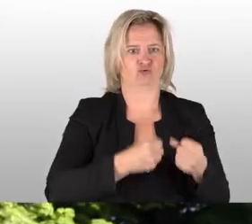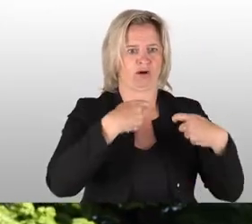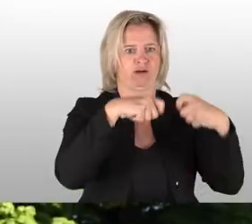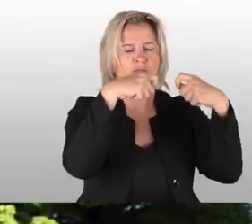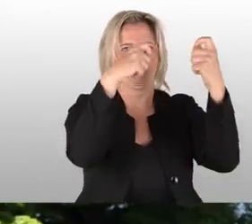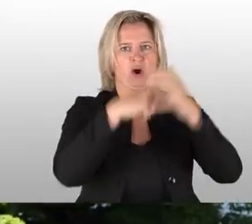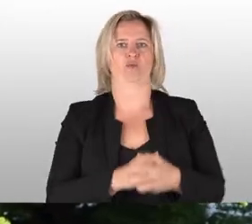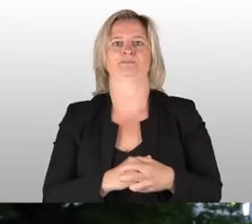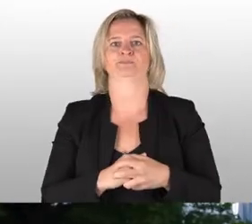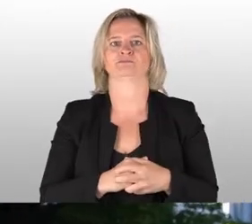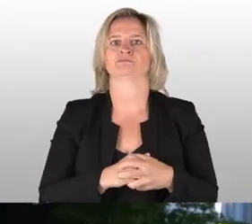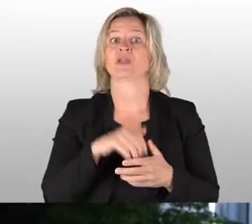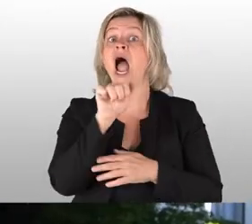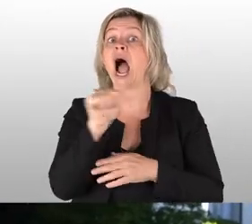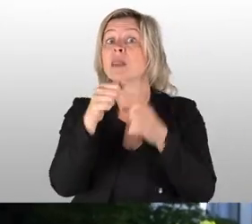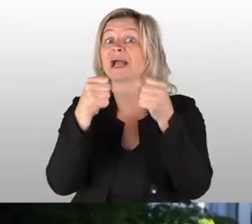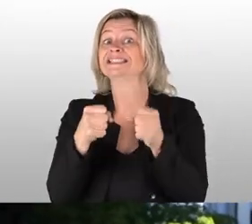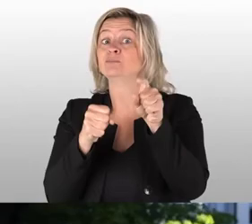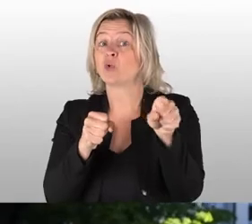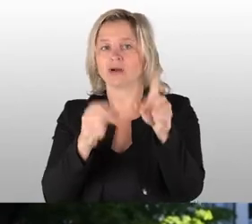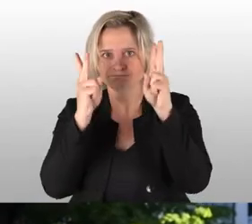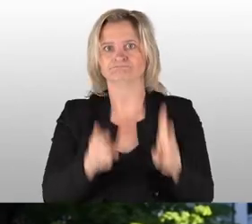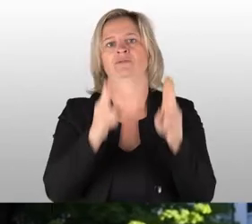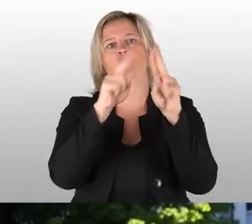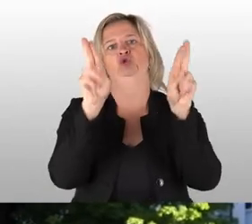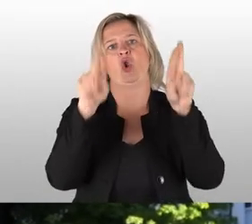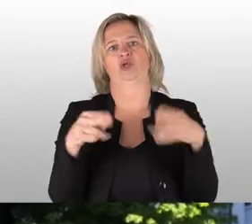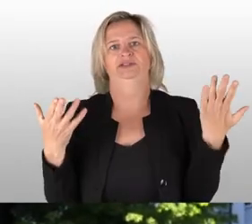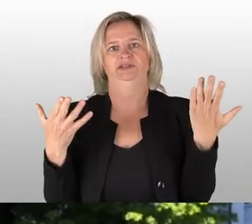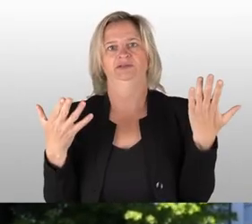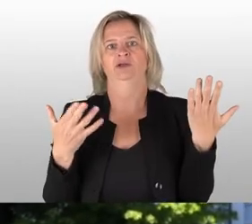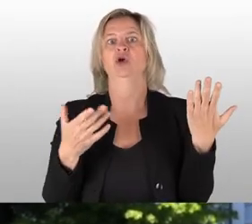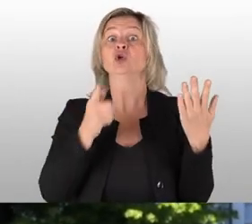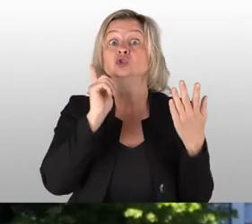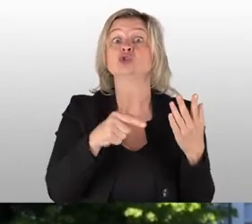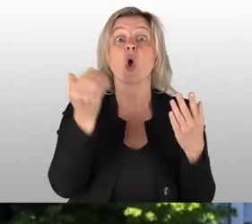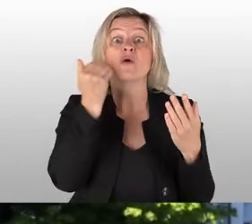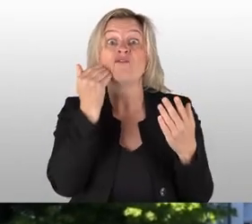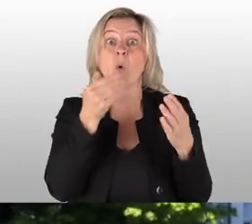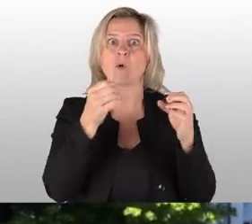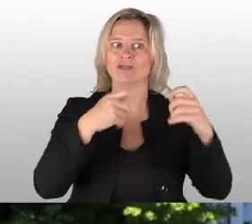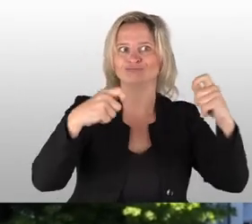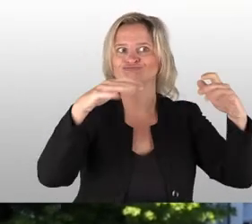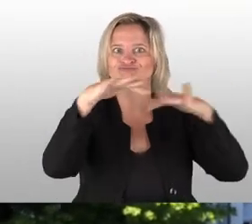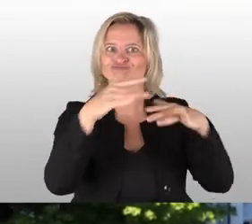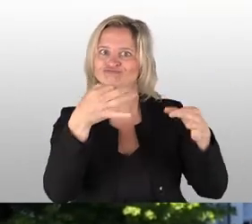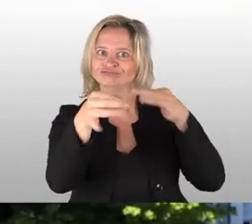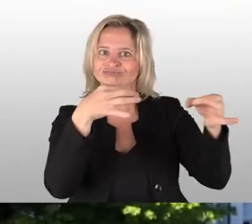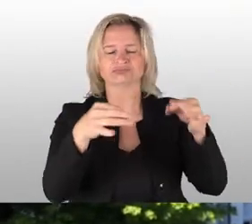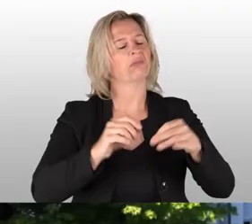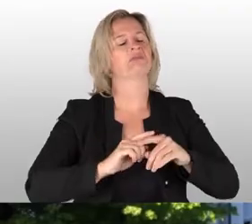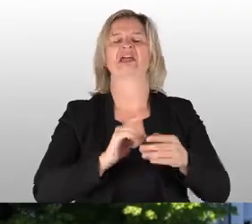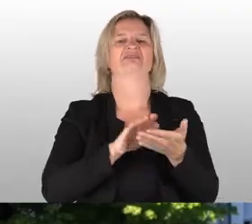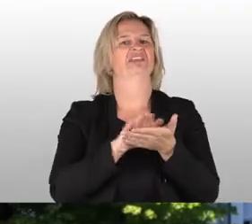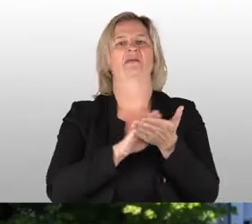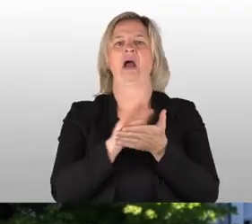Albrechtsburg ist also ein Schloss. Sie wurde leider niemals ihrem ursprünglichen Zweck zugeführt. Es hat da drinnen keiner